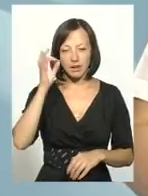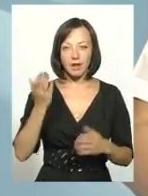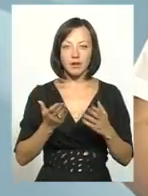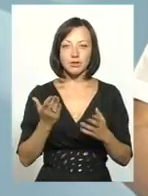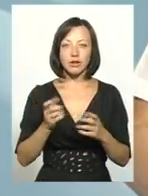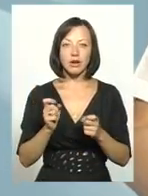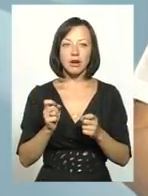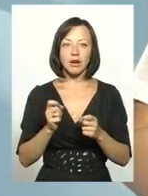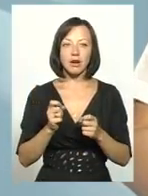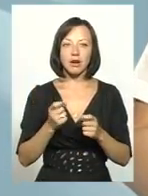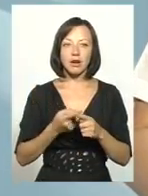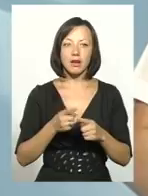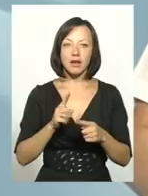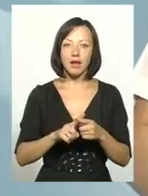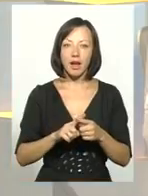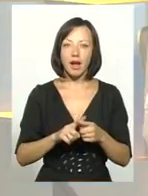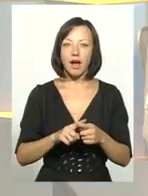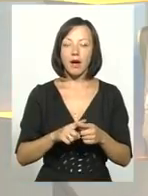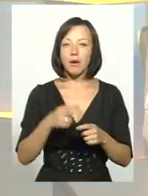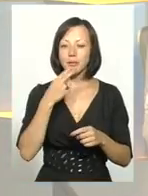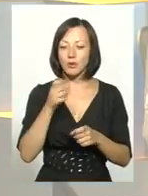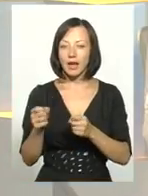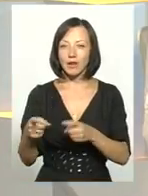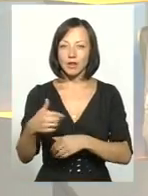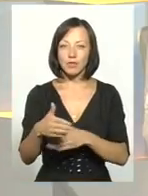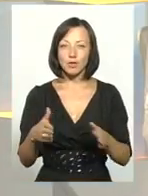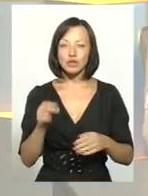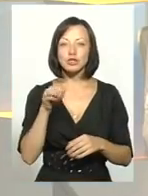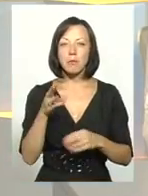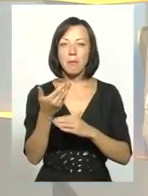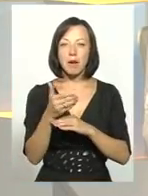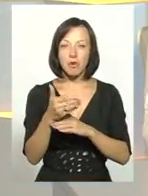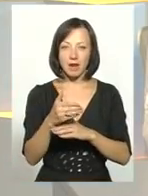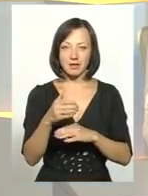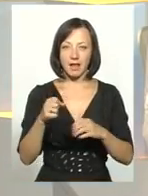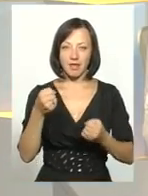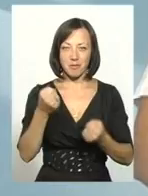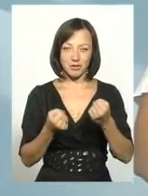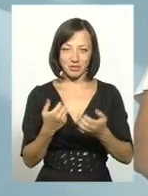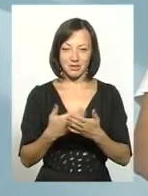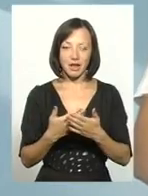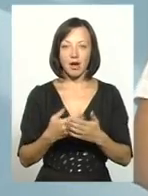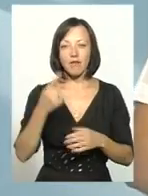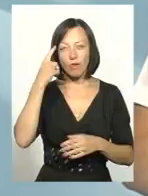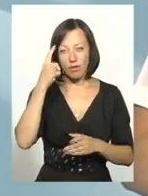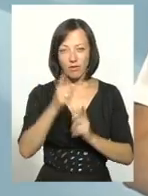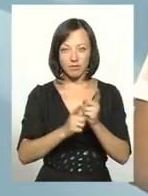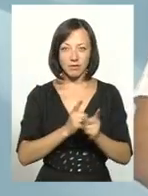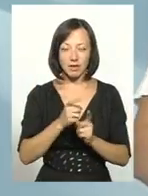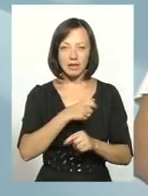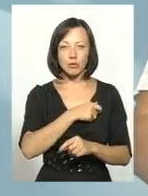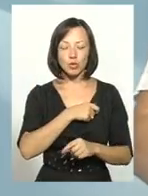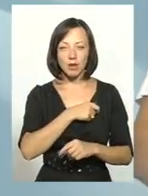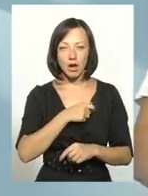патріотичніше, ніж прапорець на лобовому склі. І тому децентралізація – це процес, який відбувається в головах мешканців, в головах депутатів,